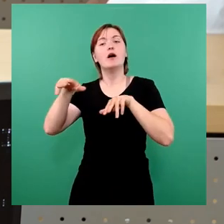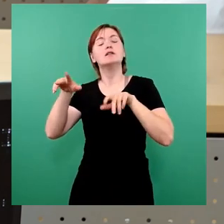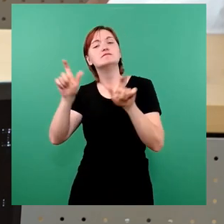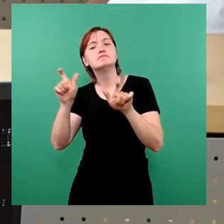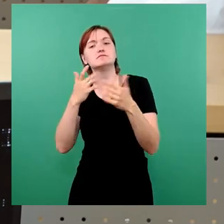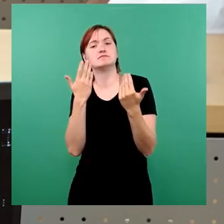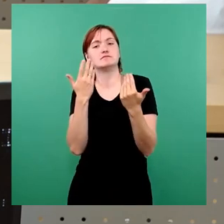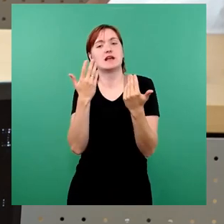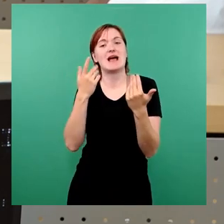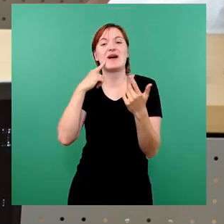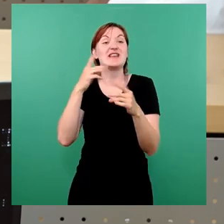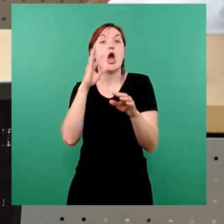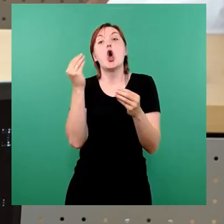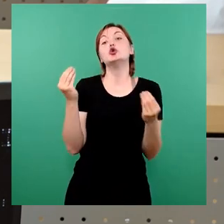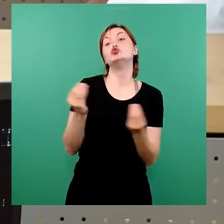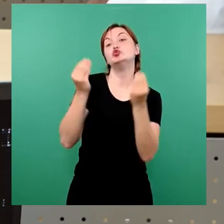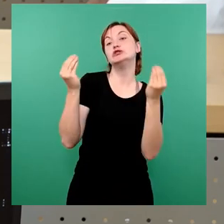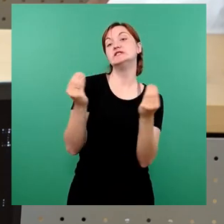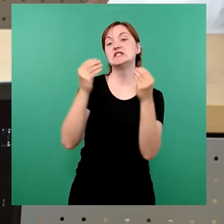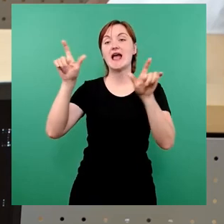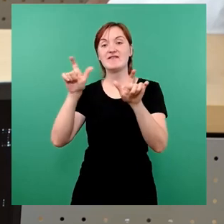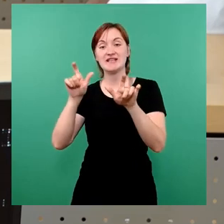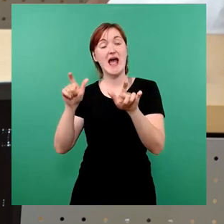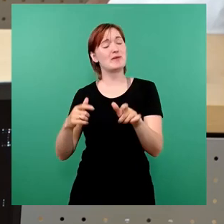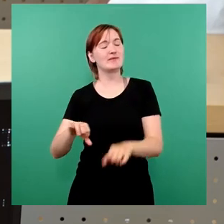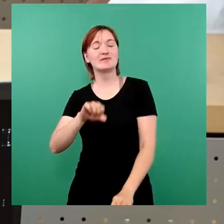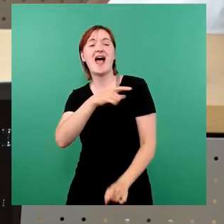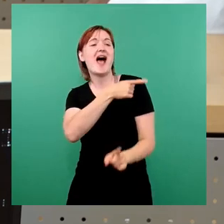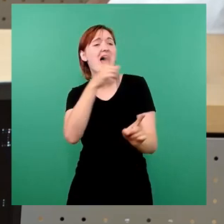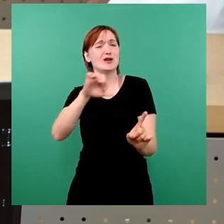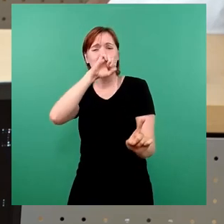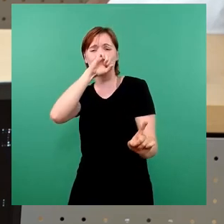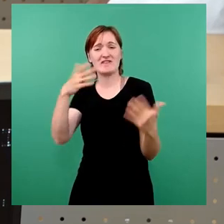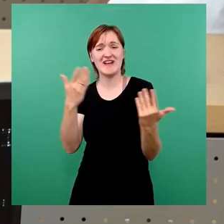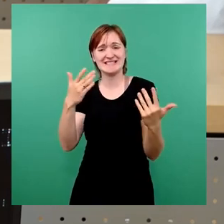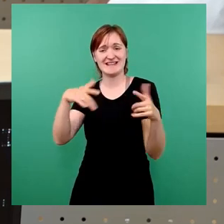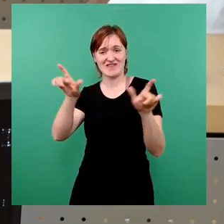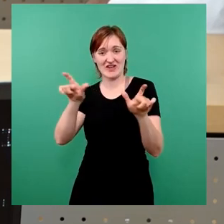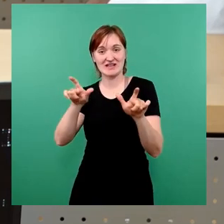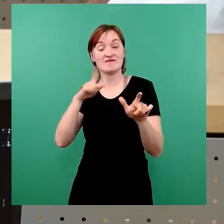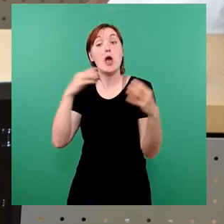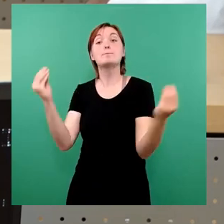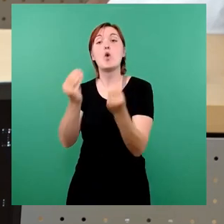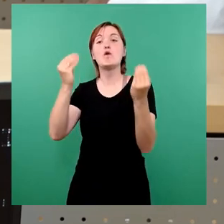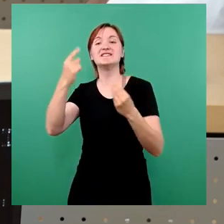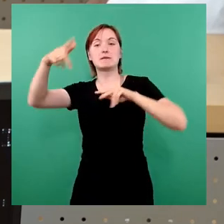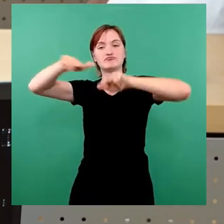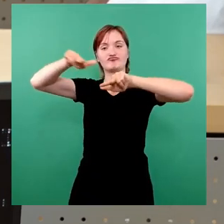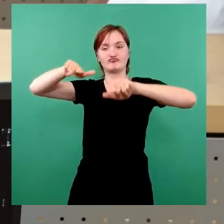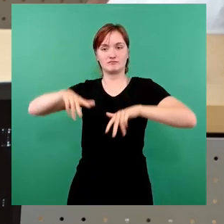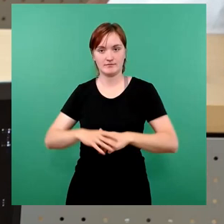Events. Sorry, die am meisten besuchten, beliebtesten Events in dieser Stadt sind die, die von Profis gemacht werden. Dankeschön.